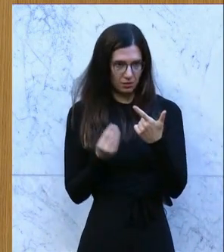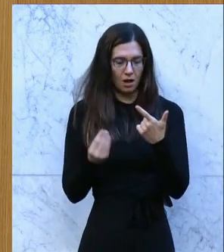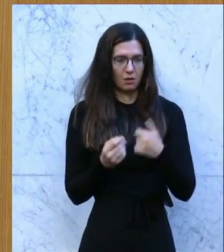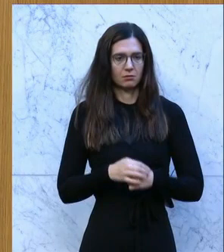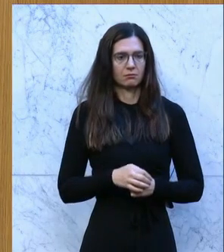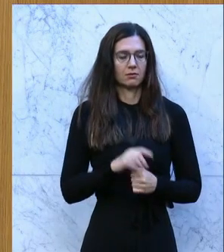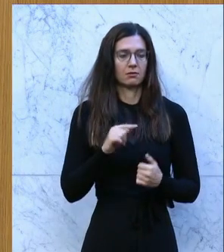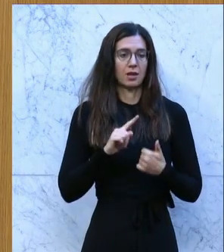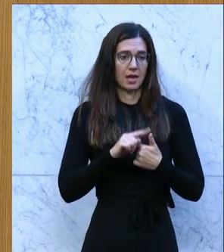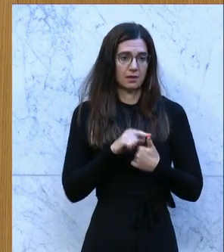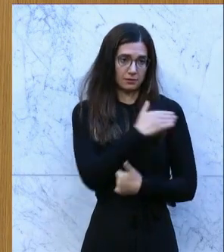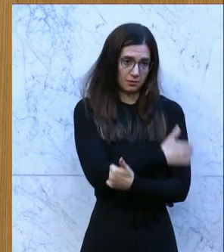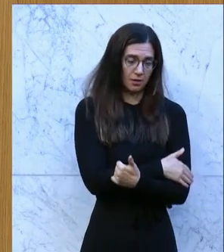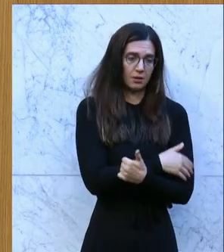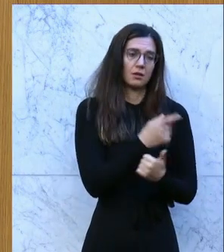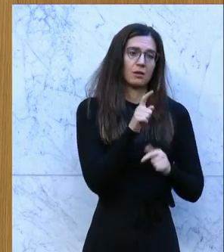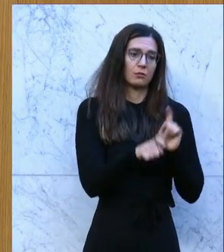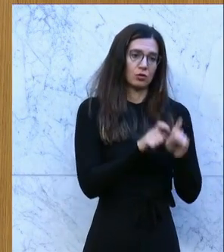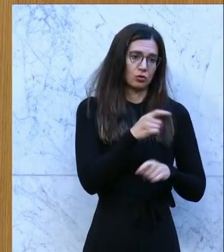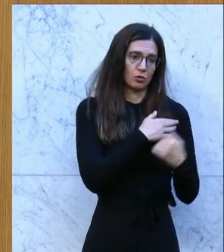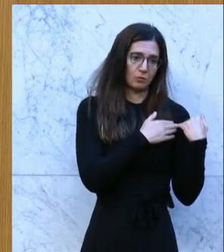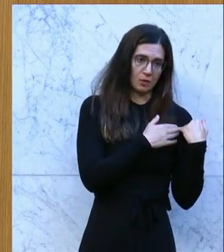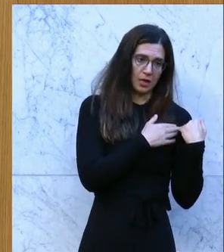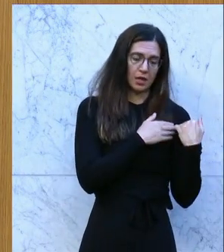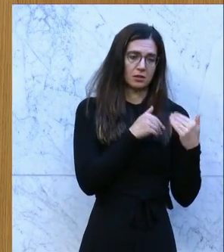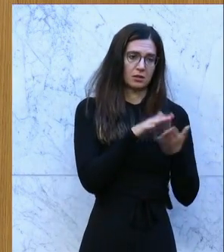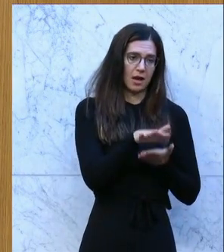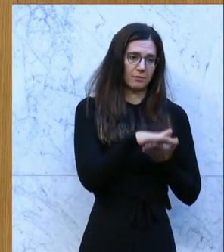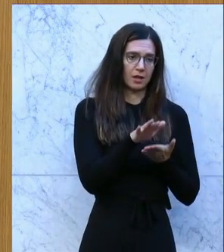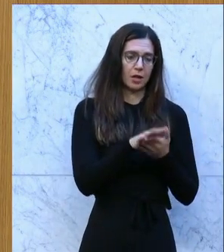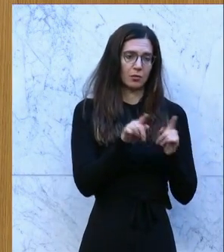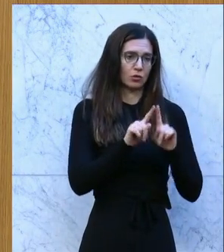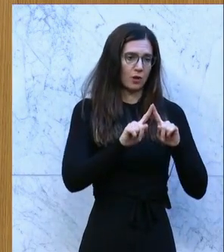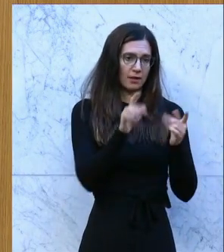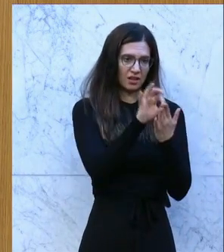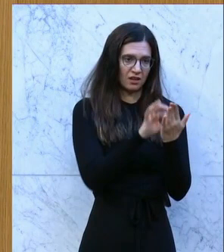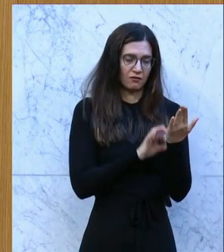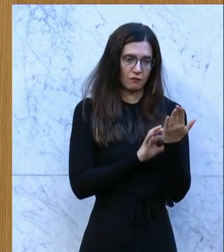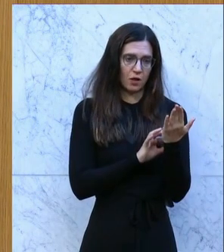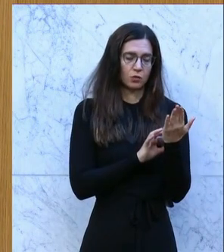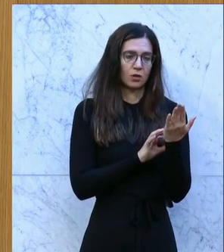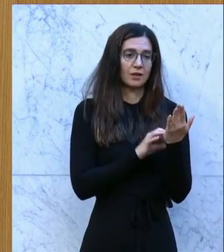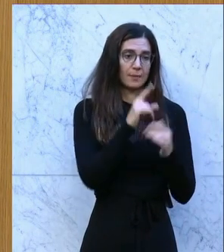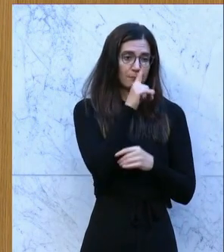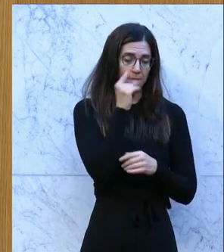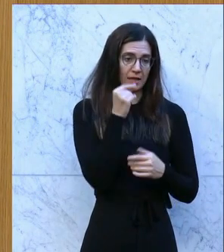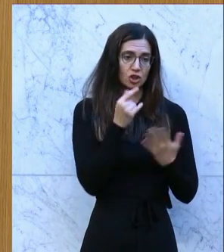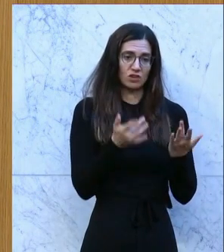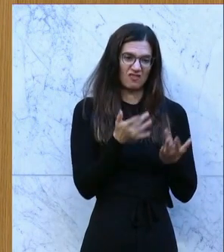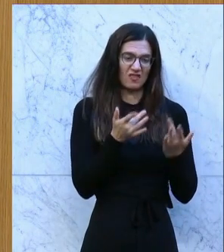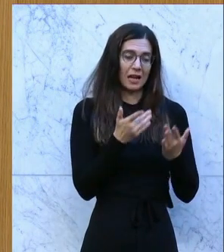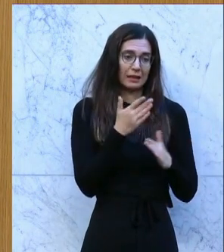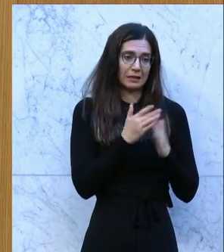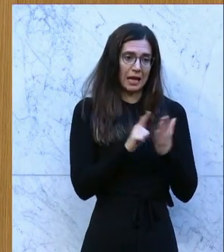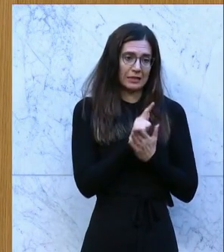die Besteuerung, die Belastung durch Abgaben und viele andere Faktoren, die dazu führen, dass Menschen vielleicht sich für Teilzeit